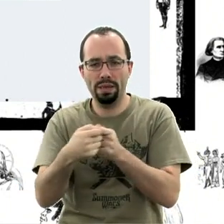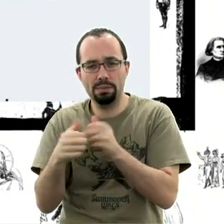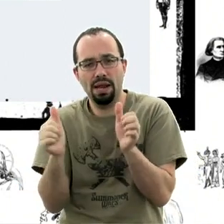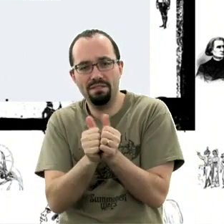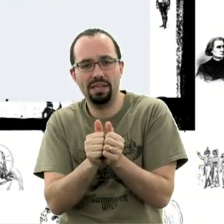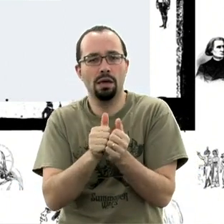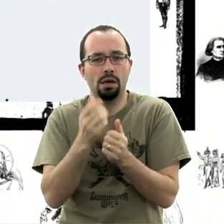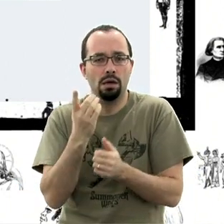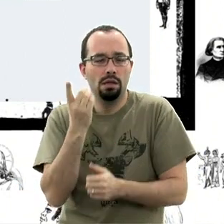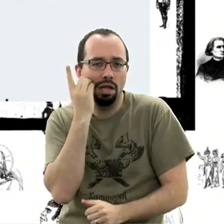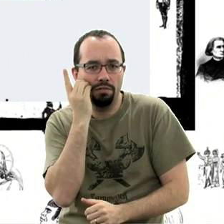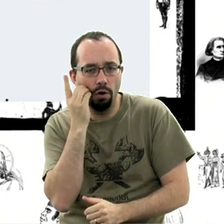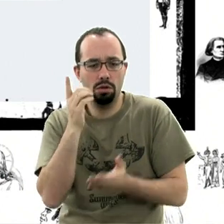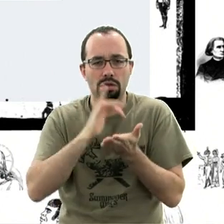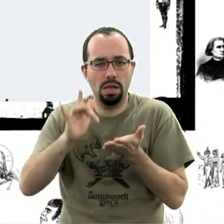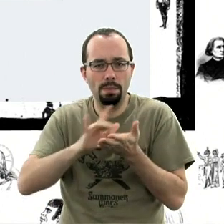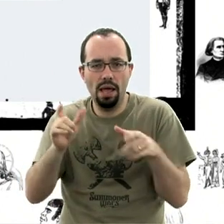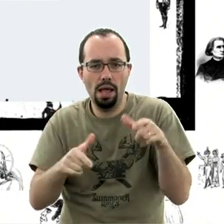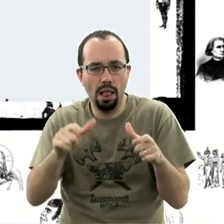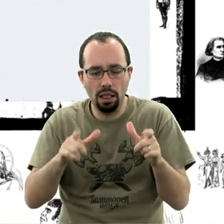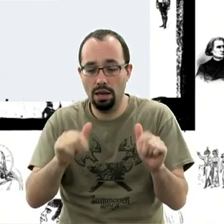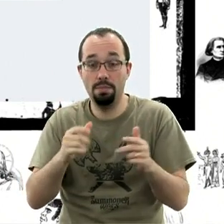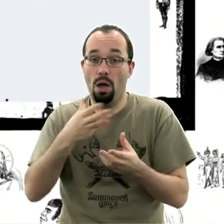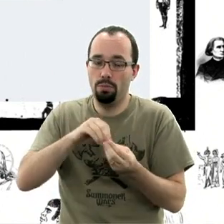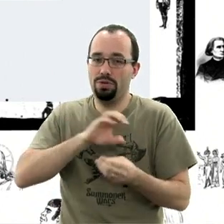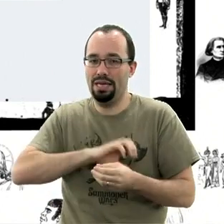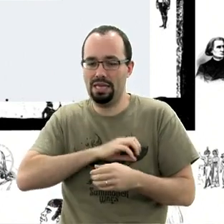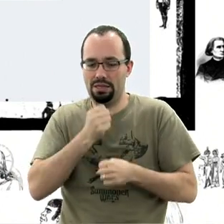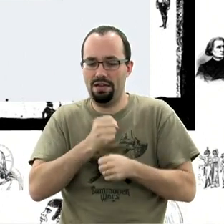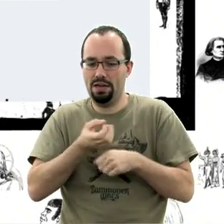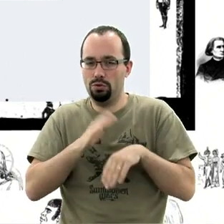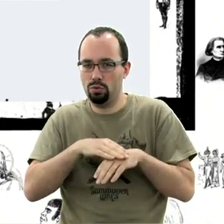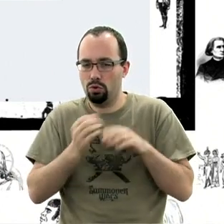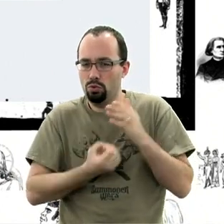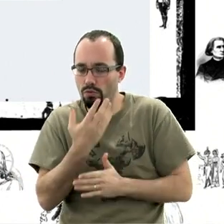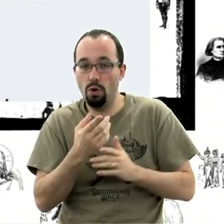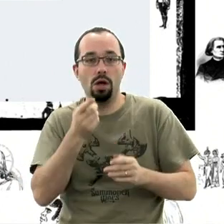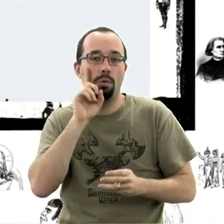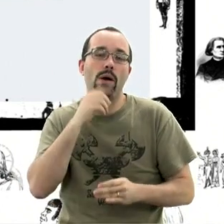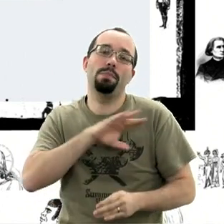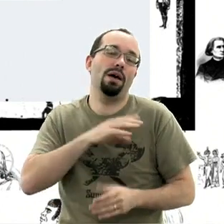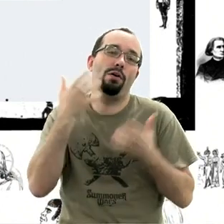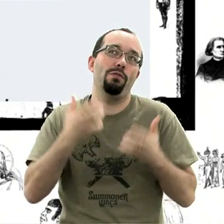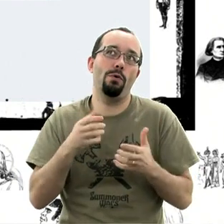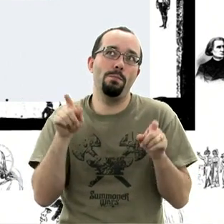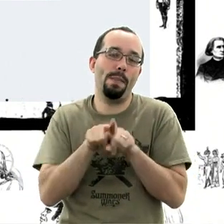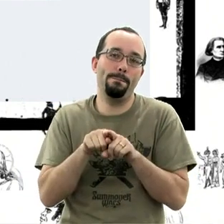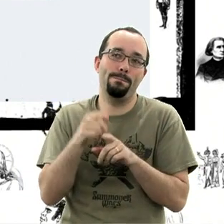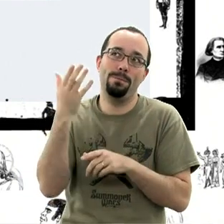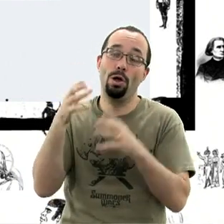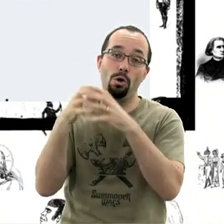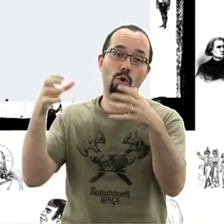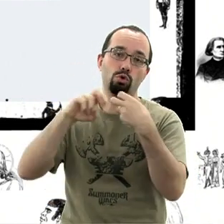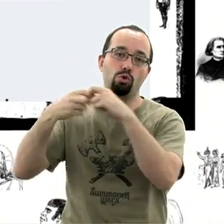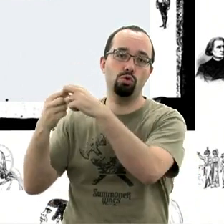tablettes. Et surtout maintenant, on essaye de travailler dessus. Ça nous a un petit peu ralenti. On essaye de faire un petit peu comme chez les grands, les grosses structures, comme chez